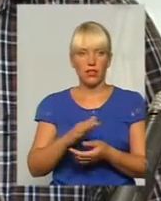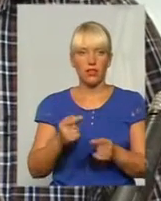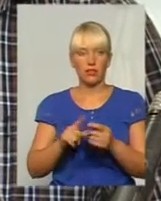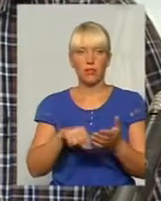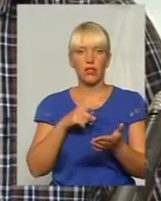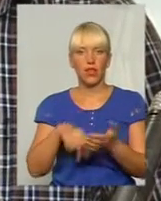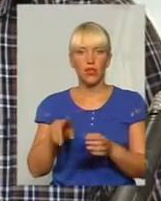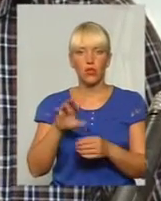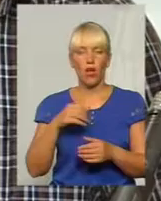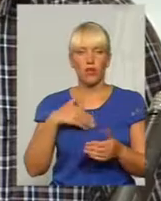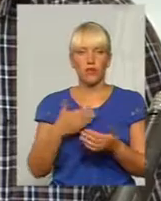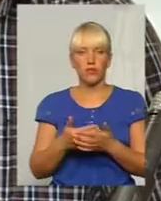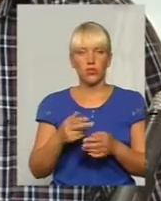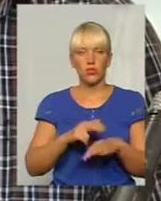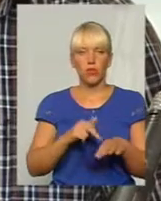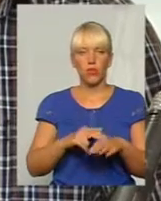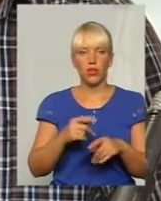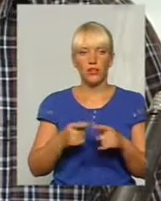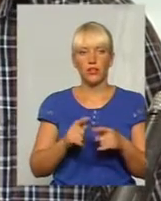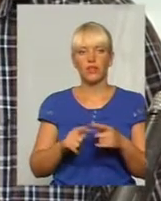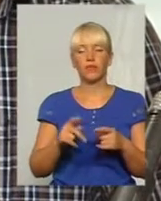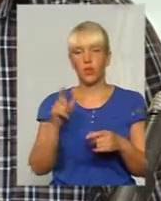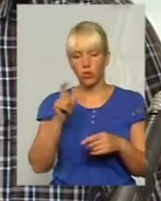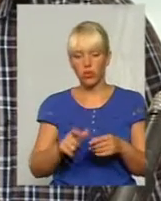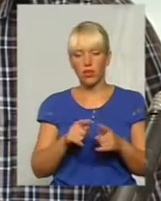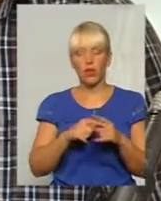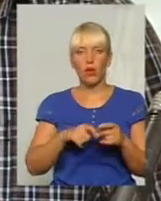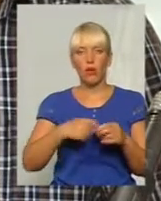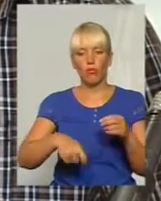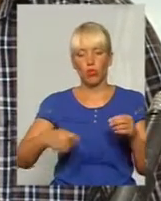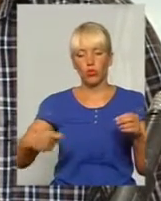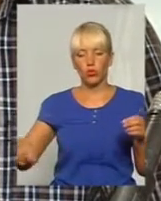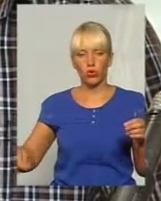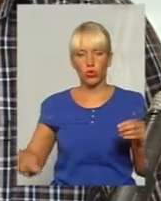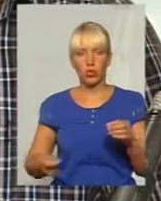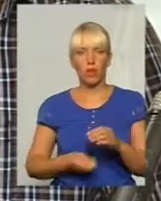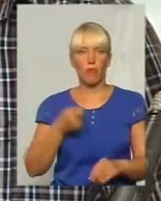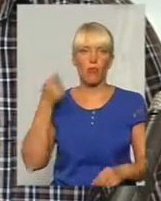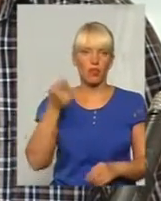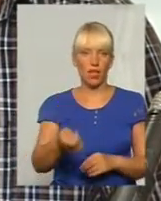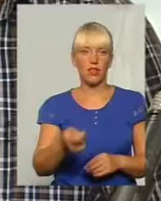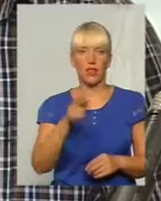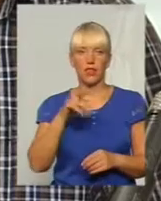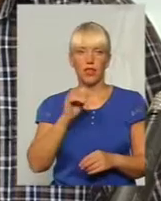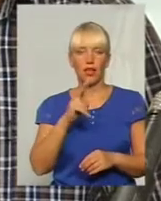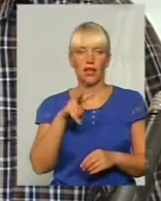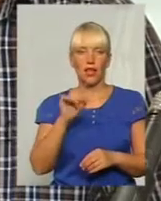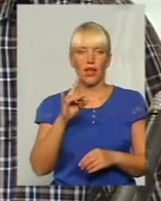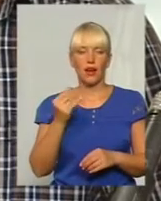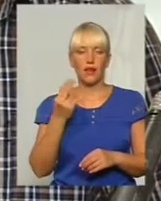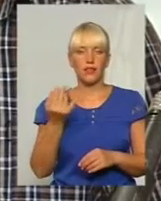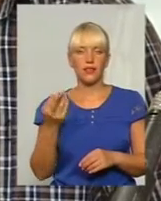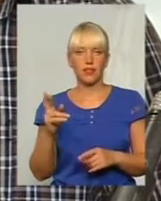Навіть якщо подивитися на декларації. Людина прострочила термін подання. На один чи два дні, я не пам'ятаю. Тобто має